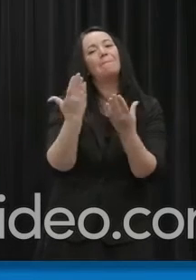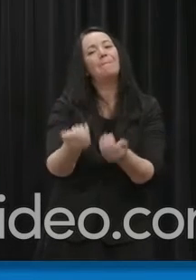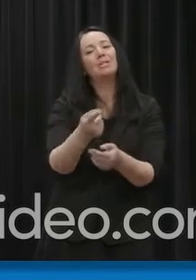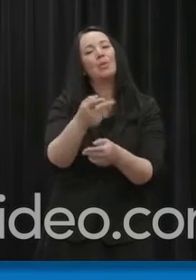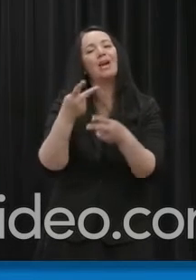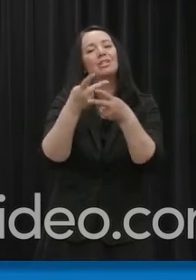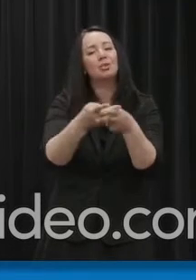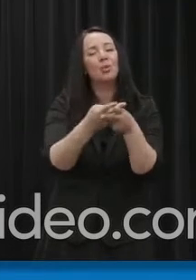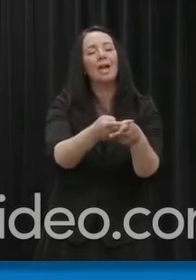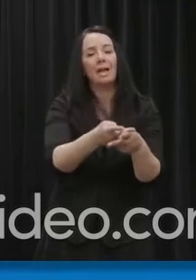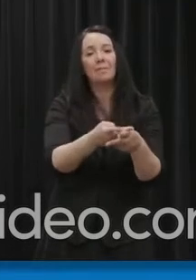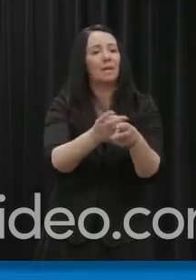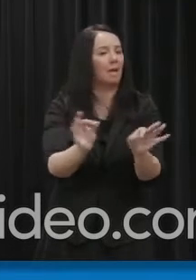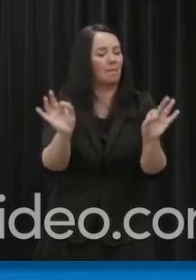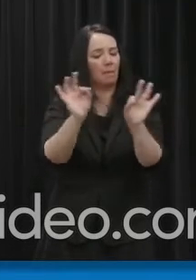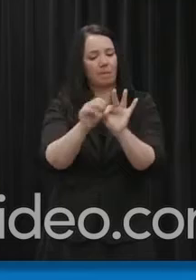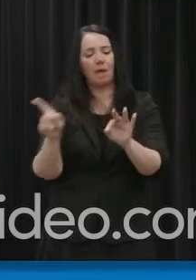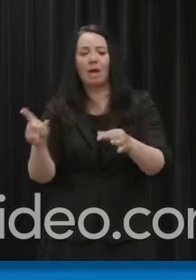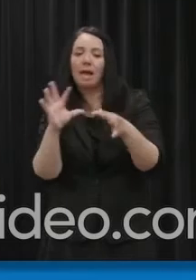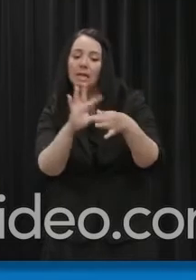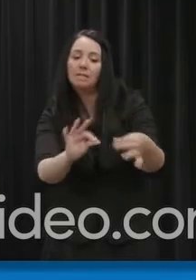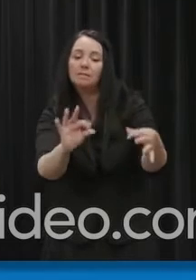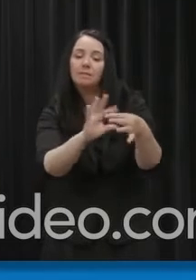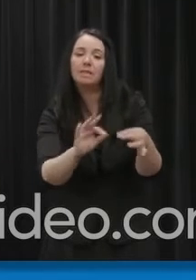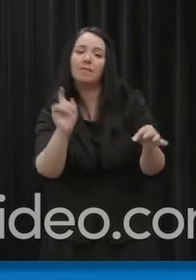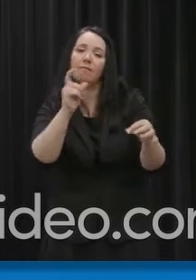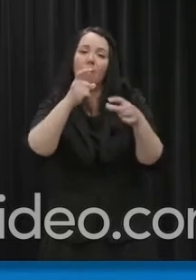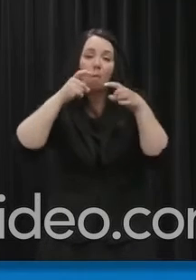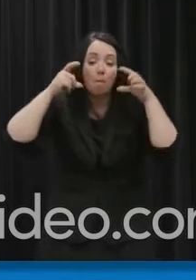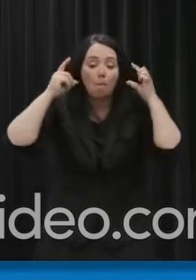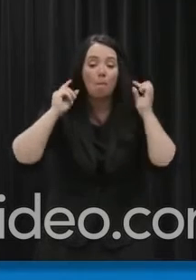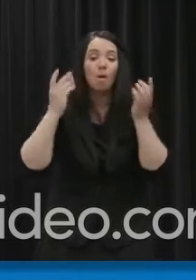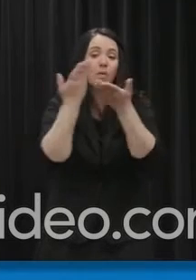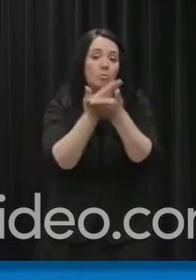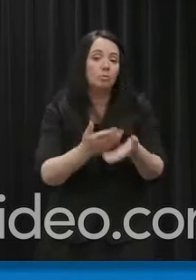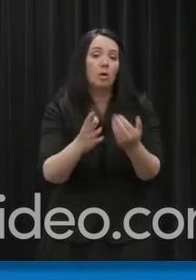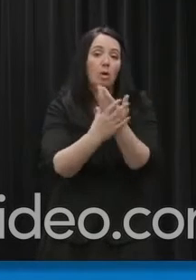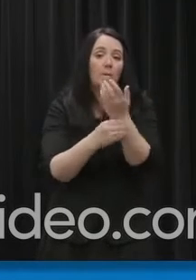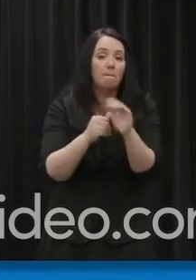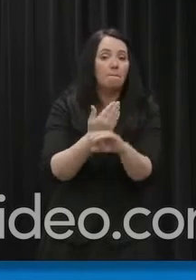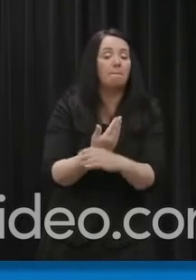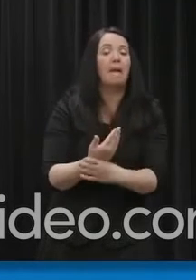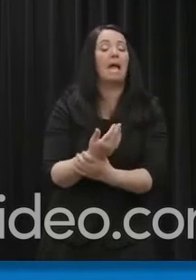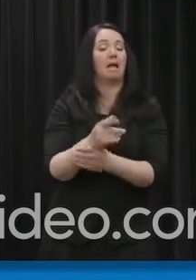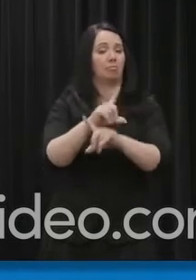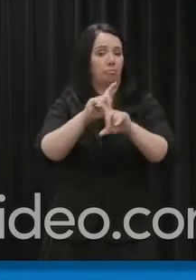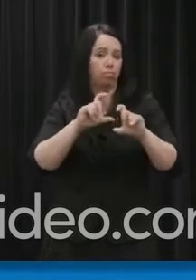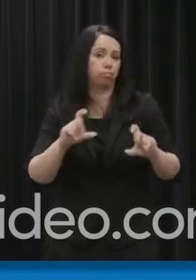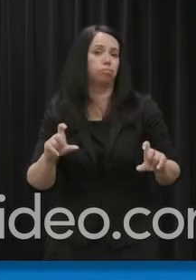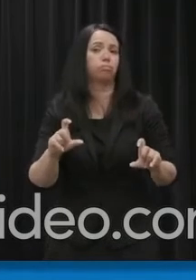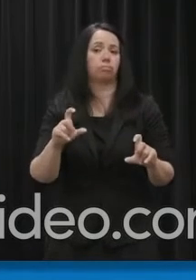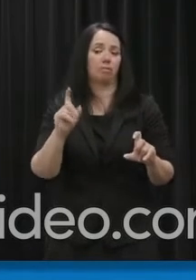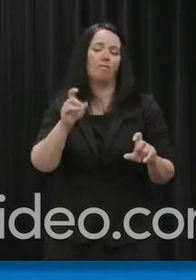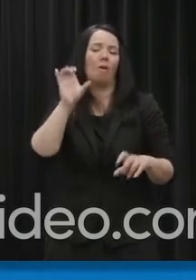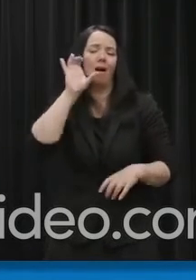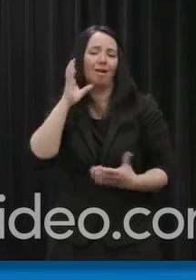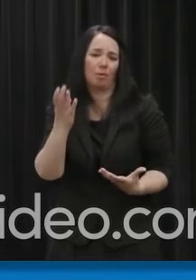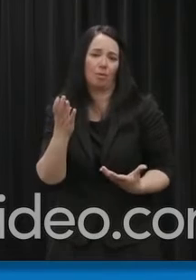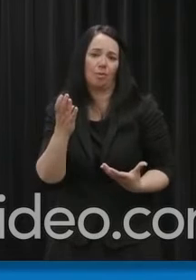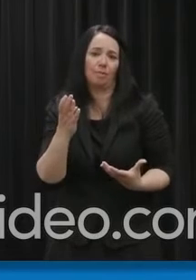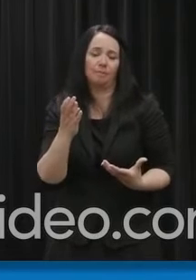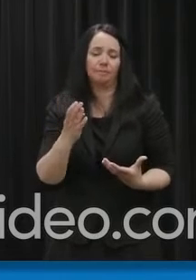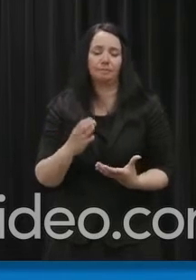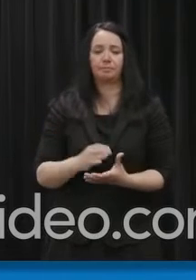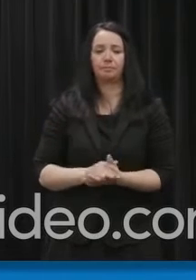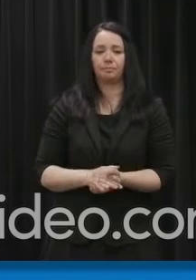à la présence possible de la COVID-19 dans votre maison et porter l'équipement approprié lorsqu'ils vous rendent visite. Tous les travailleurs de la santé en milieu communautaire s'acquittent